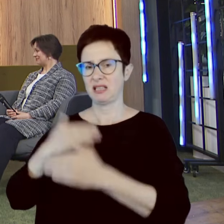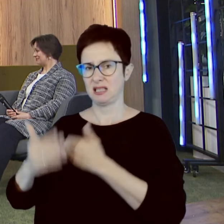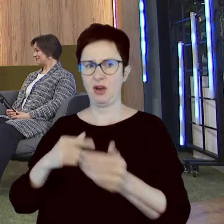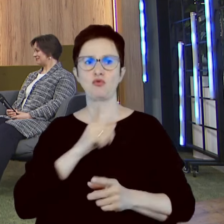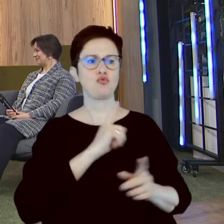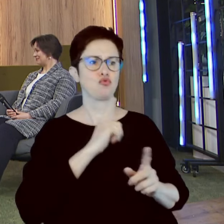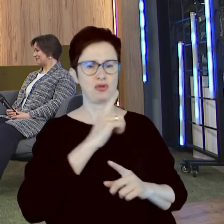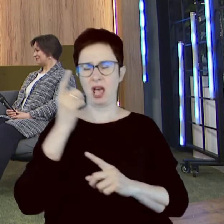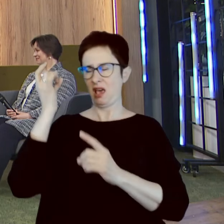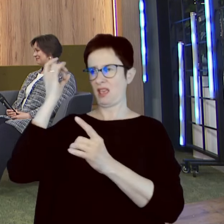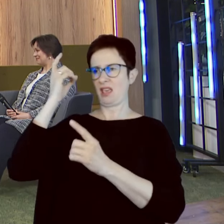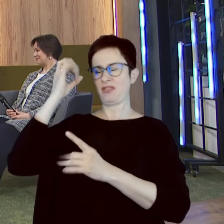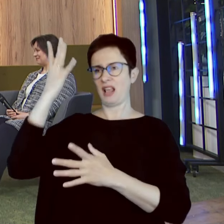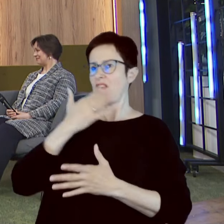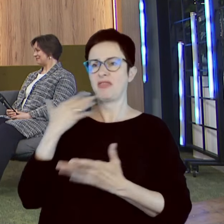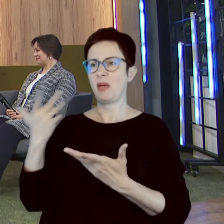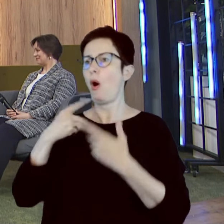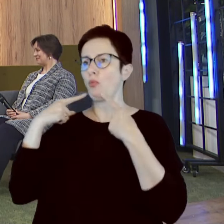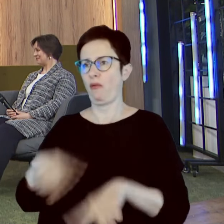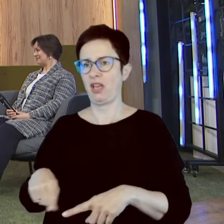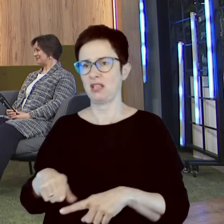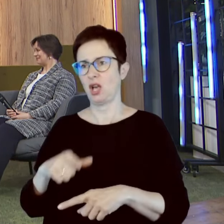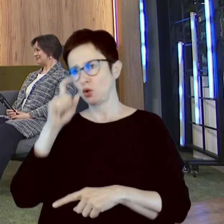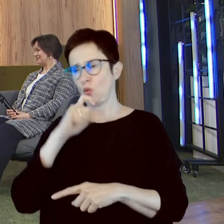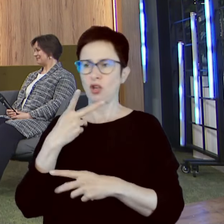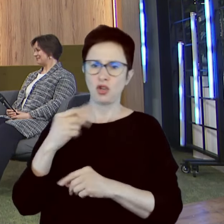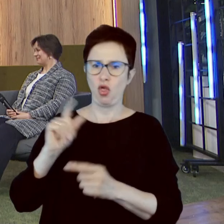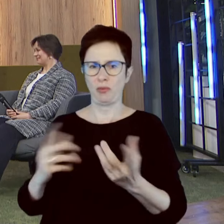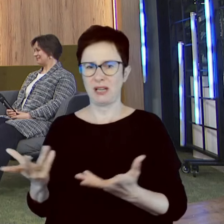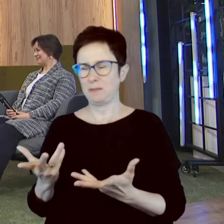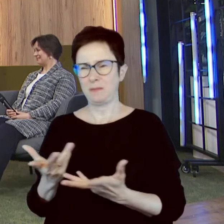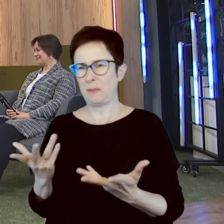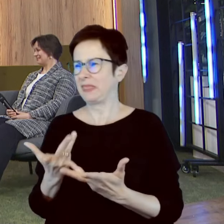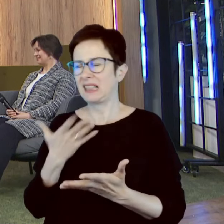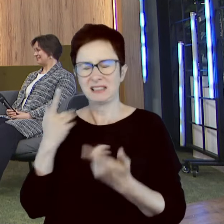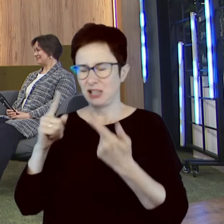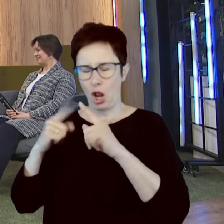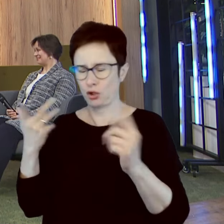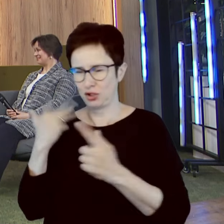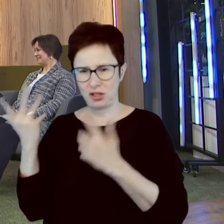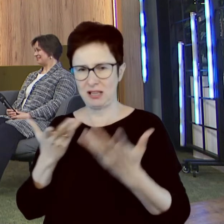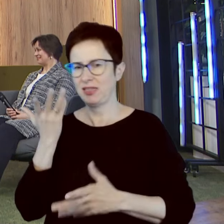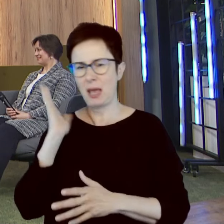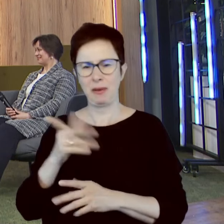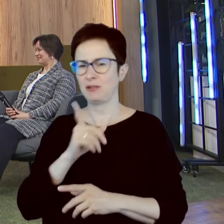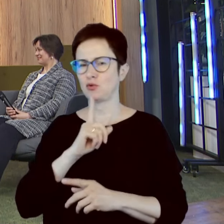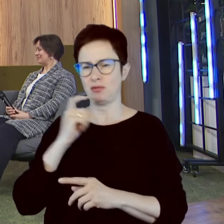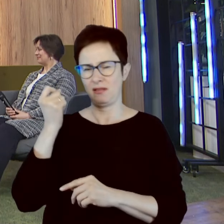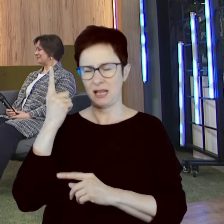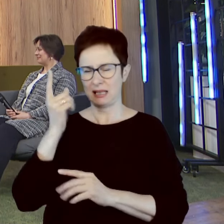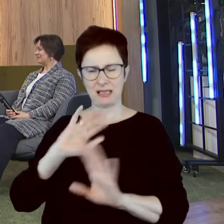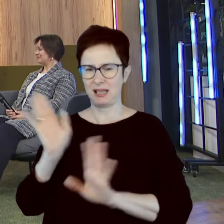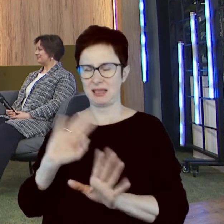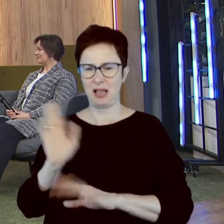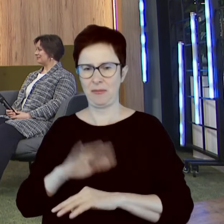będzie ponosić konsekwencji. To jest nielogiczne dla mnie, nie będzie sztucznej inteligencji. będzie sztucznej inteligencji. Nie, ale sztuczna